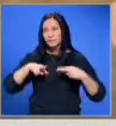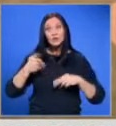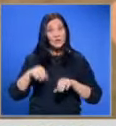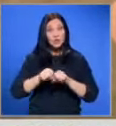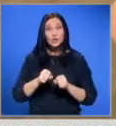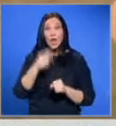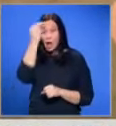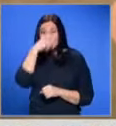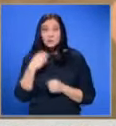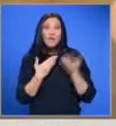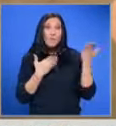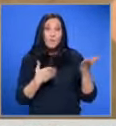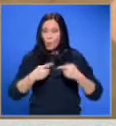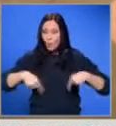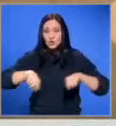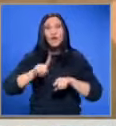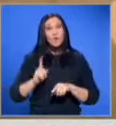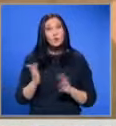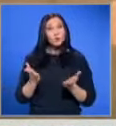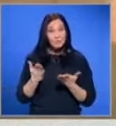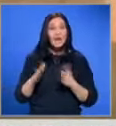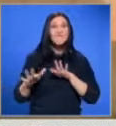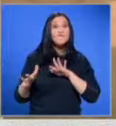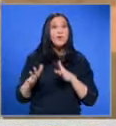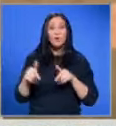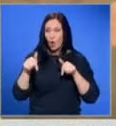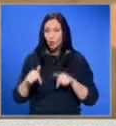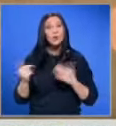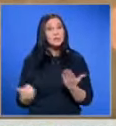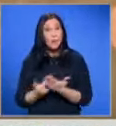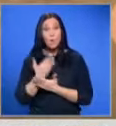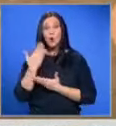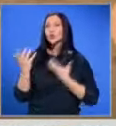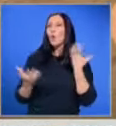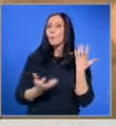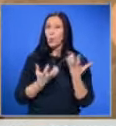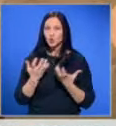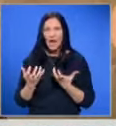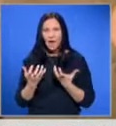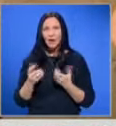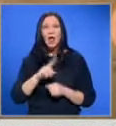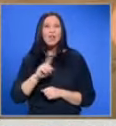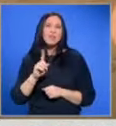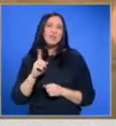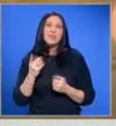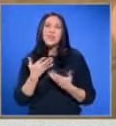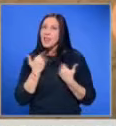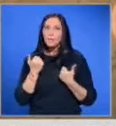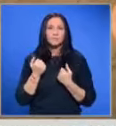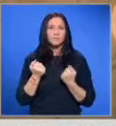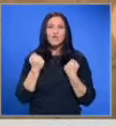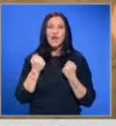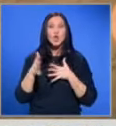Слава Богу, помещението, в което се намираме и най-вероятно от тук е възникнал пожара, не е обитаемо.